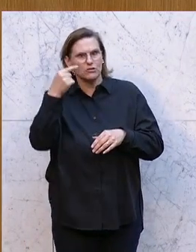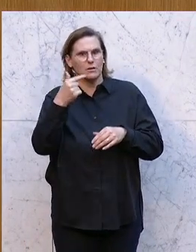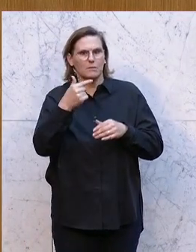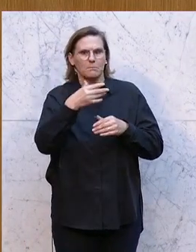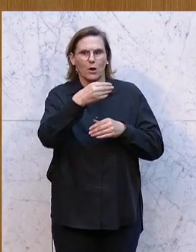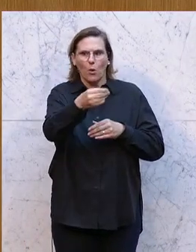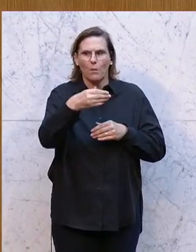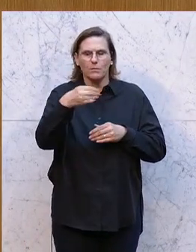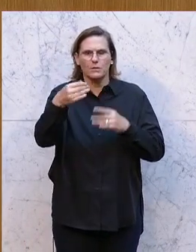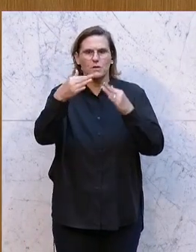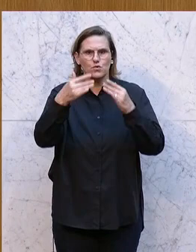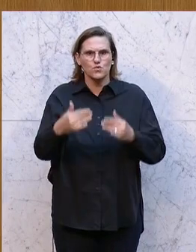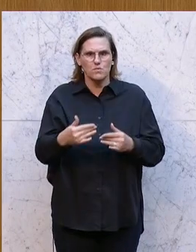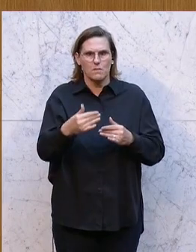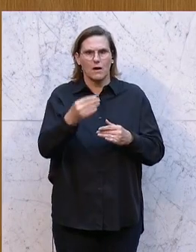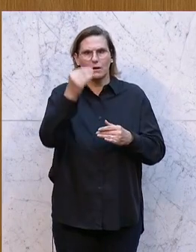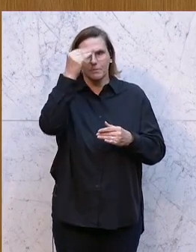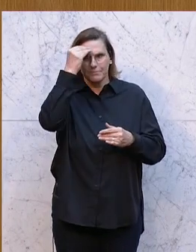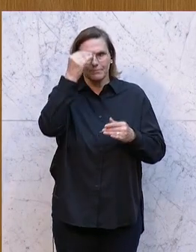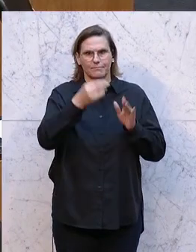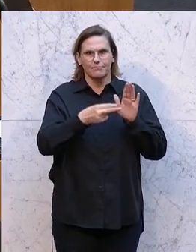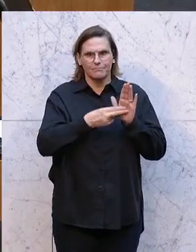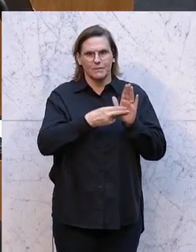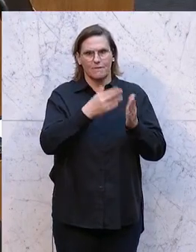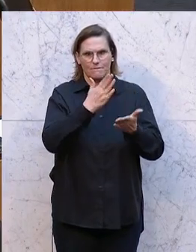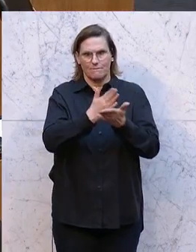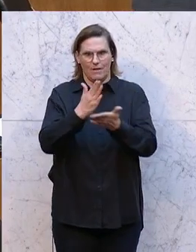machen. Und das wollen wir als Freiheitliche nicht. Danke. Vielen Dank. Danke.